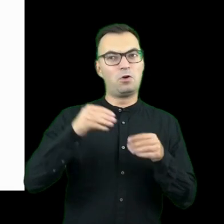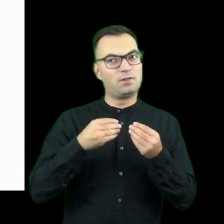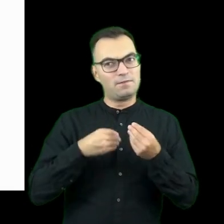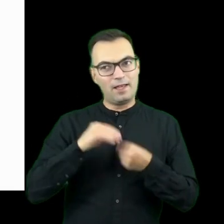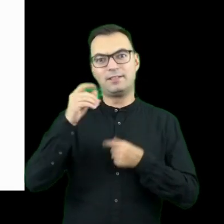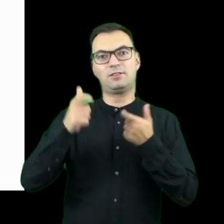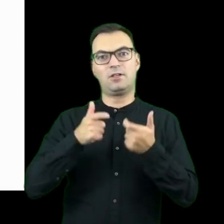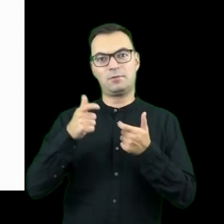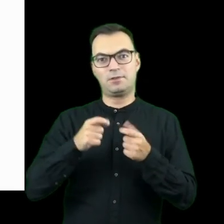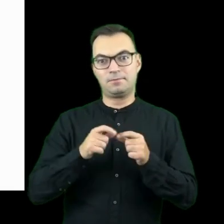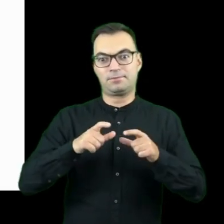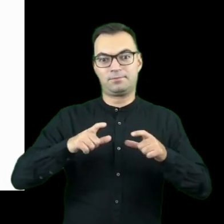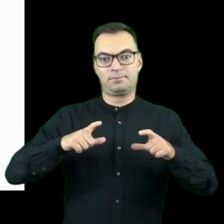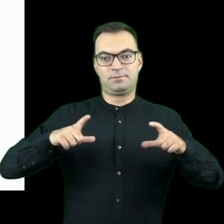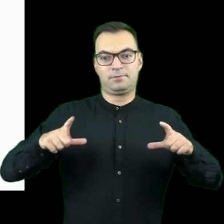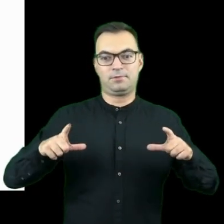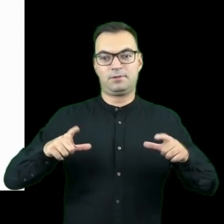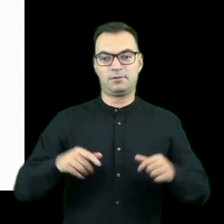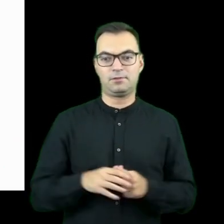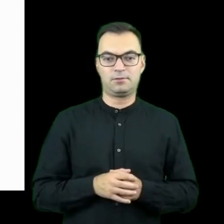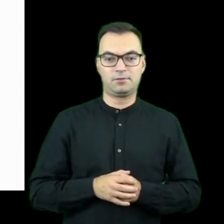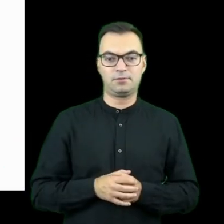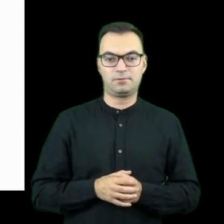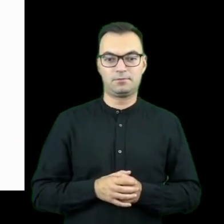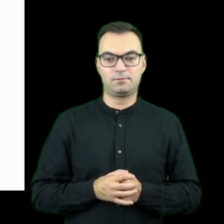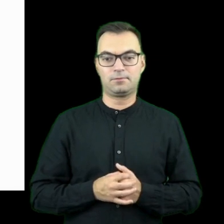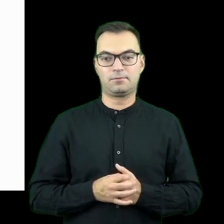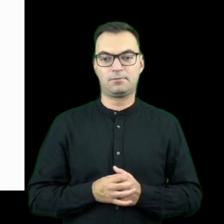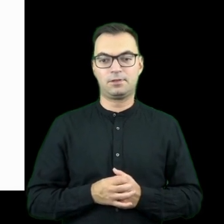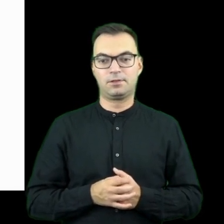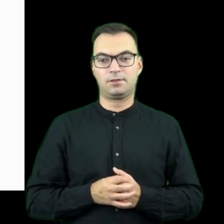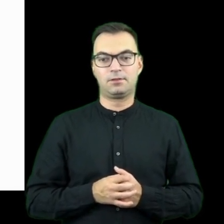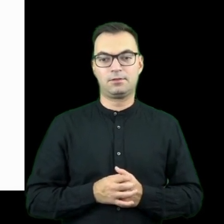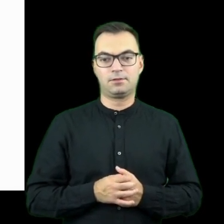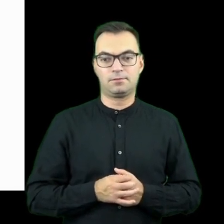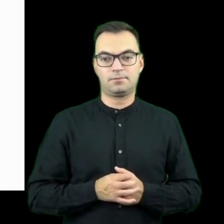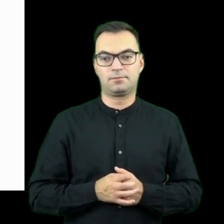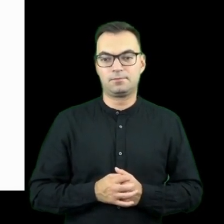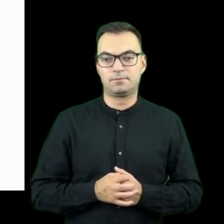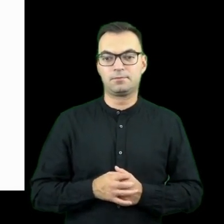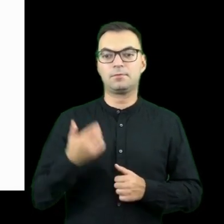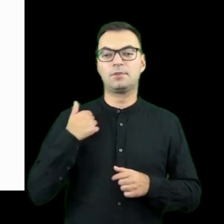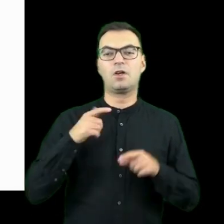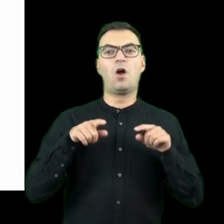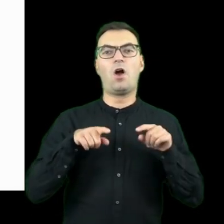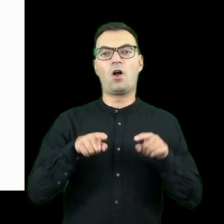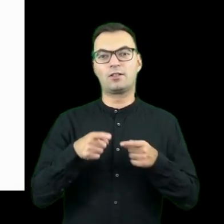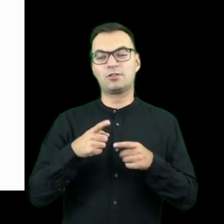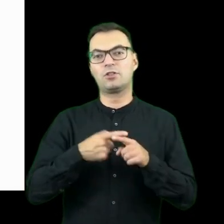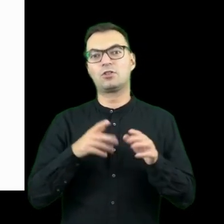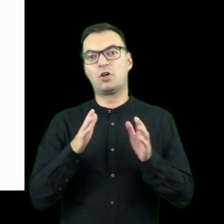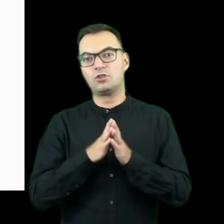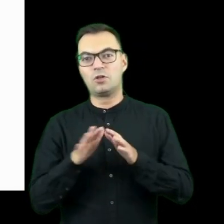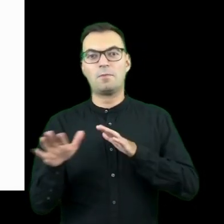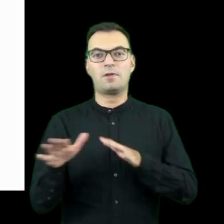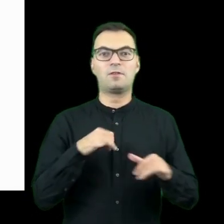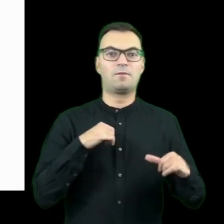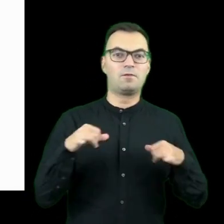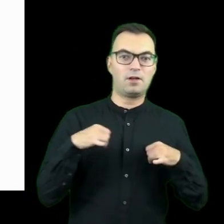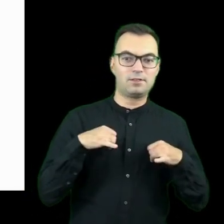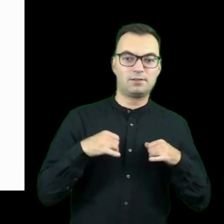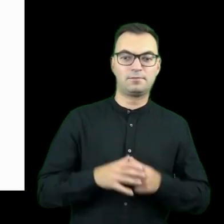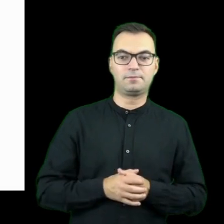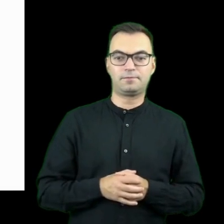jeszcze bardziej zeskalować to i doszło do decentralizacji, czyli jak do tej pory widzicie, byli organizatorzy, jak kościoły i władze